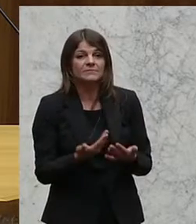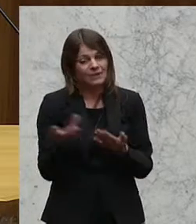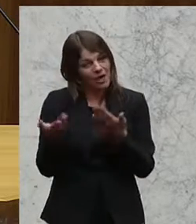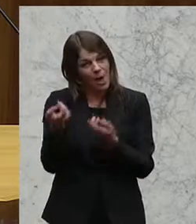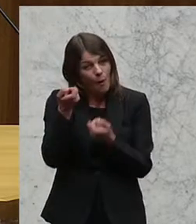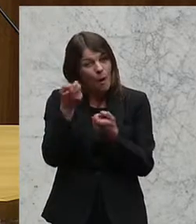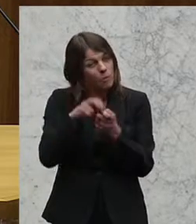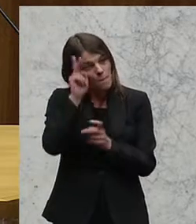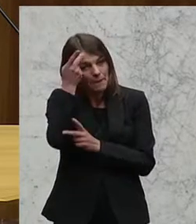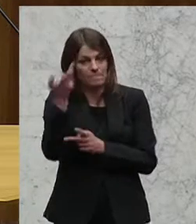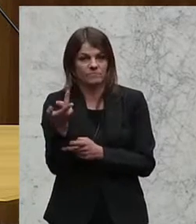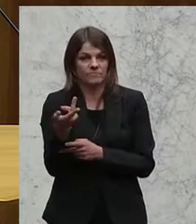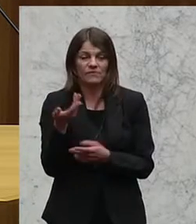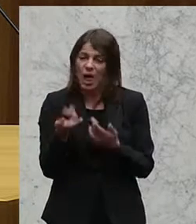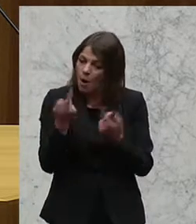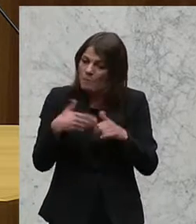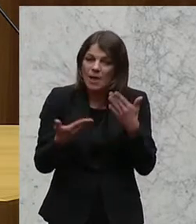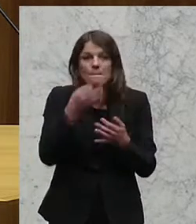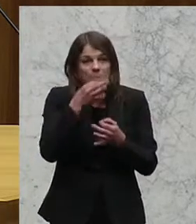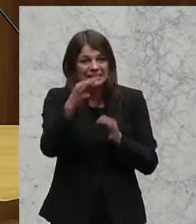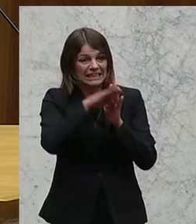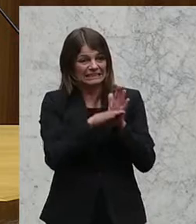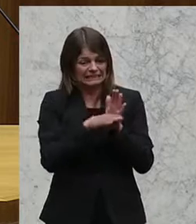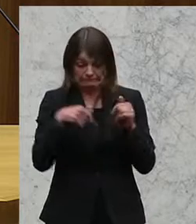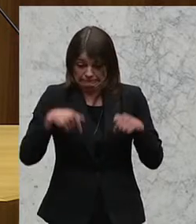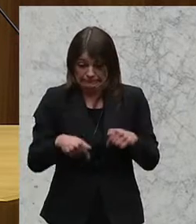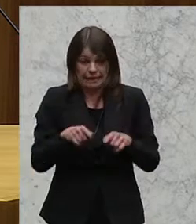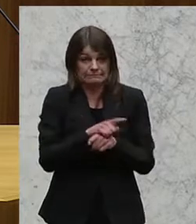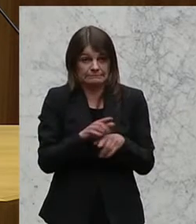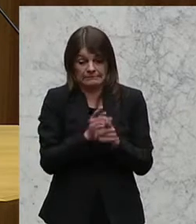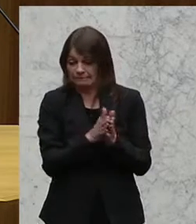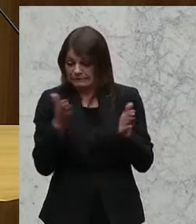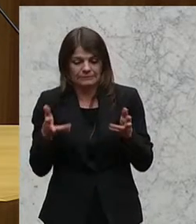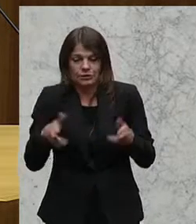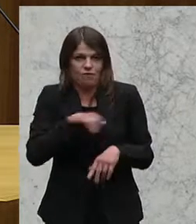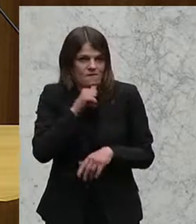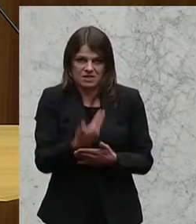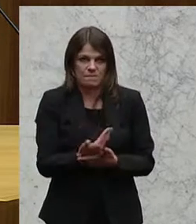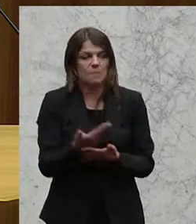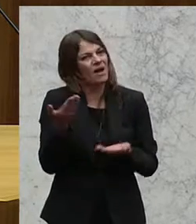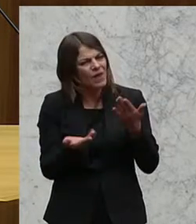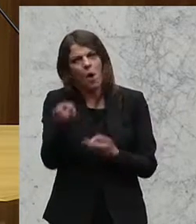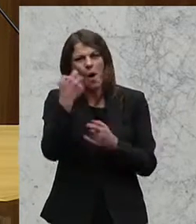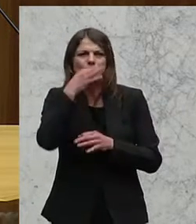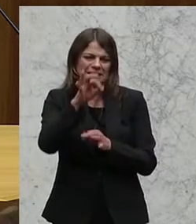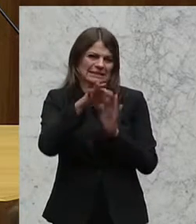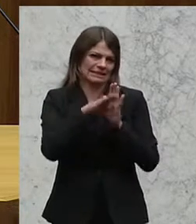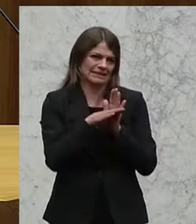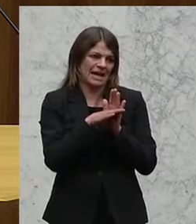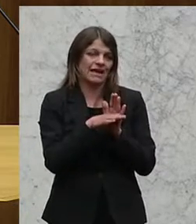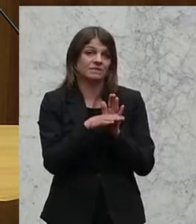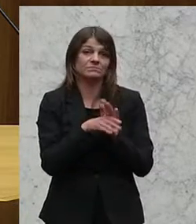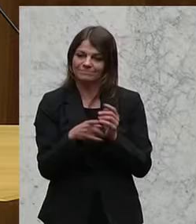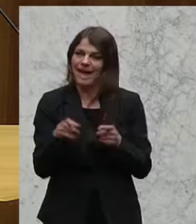Umdenken gibt, vielleicht ein besseres Gesetz, zwar nicht mehr in dieser Legislaturperiode beschlossen wird, das auch